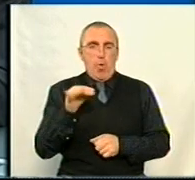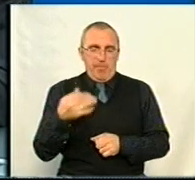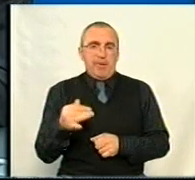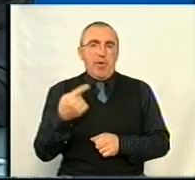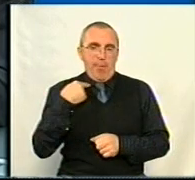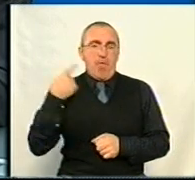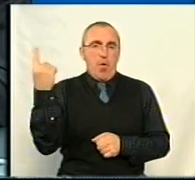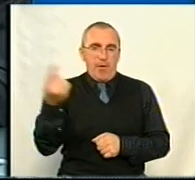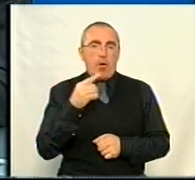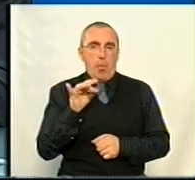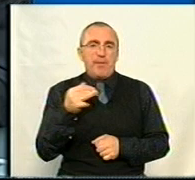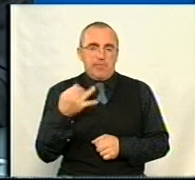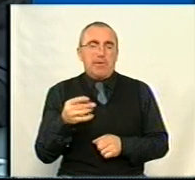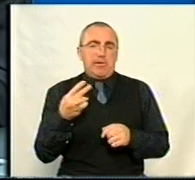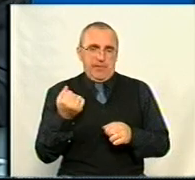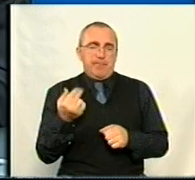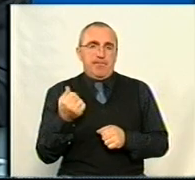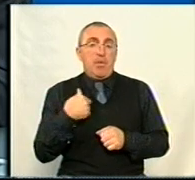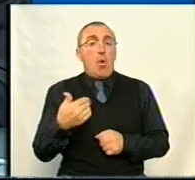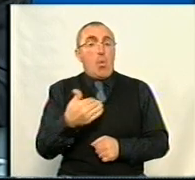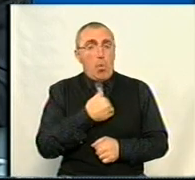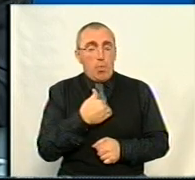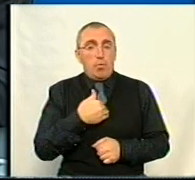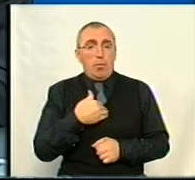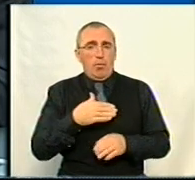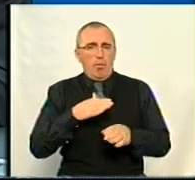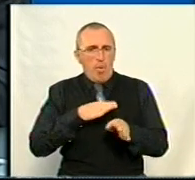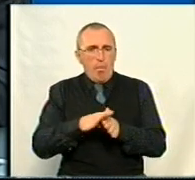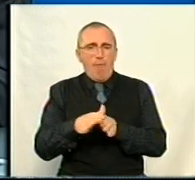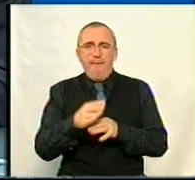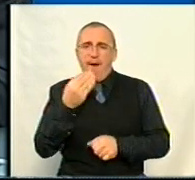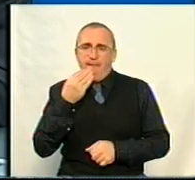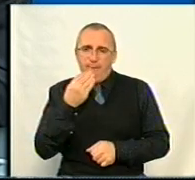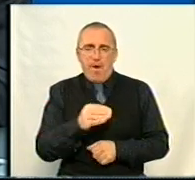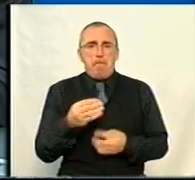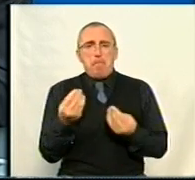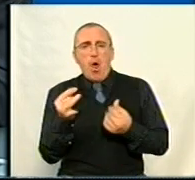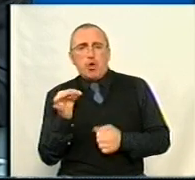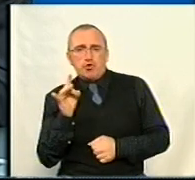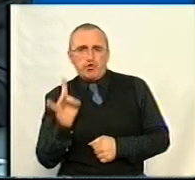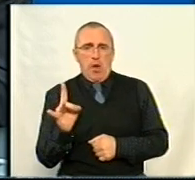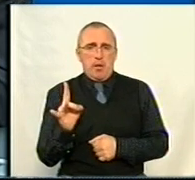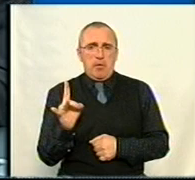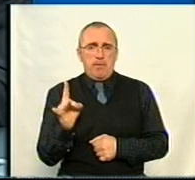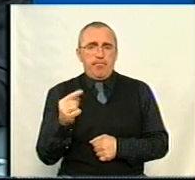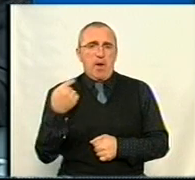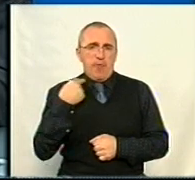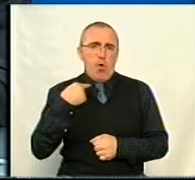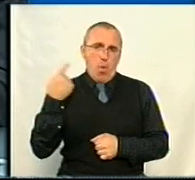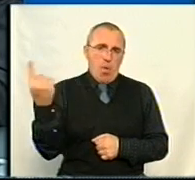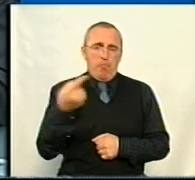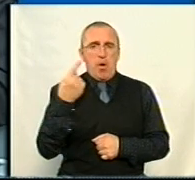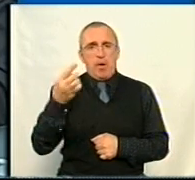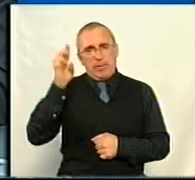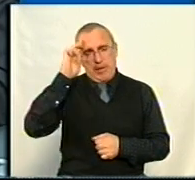Кіровоградська область, Кропивницький, так. Тому я хочу абсолютно бути ефективним менеджером в Кіровоградській